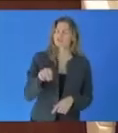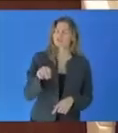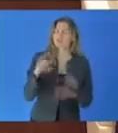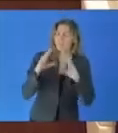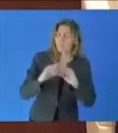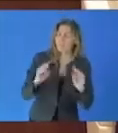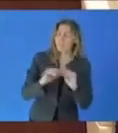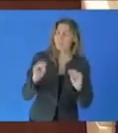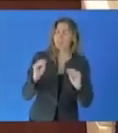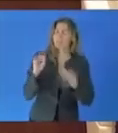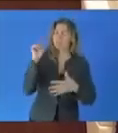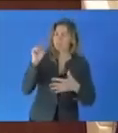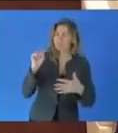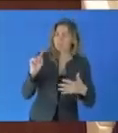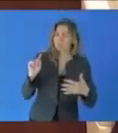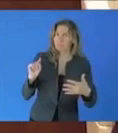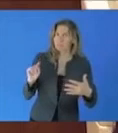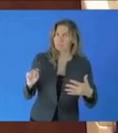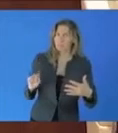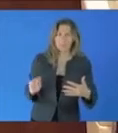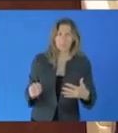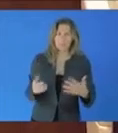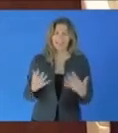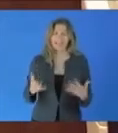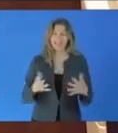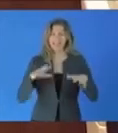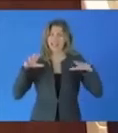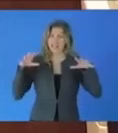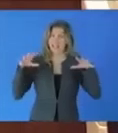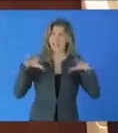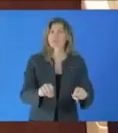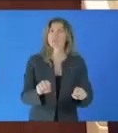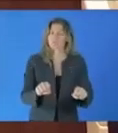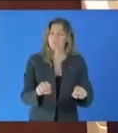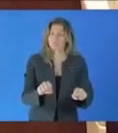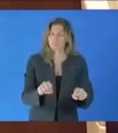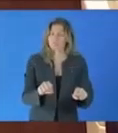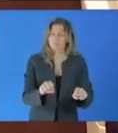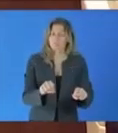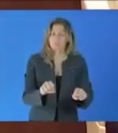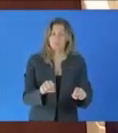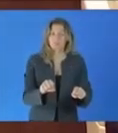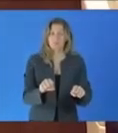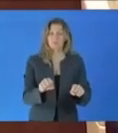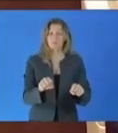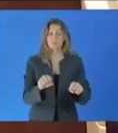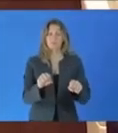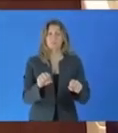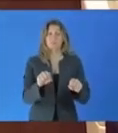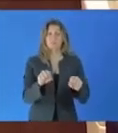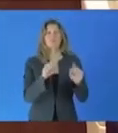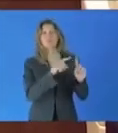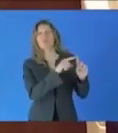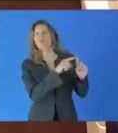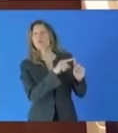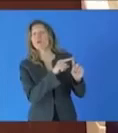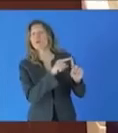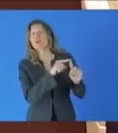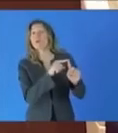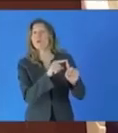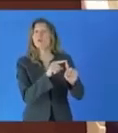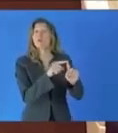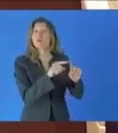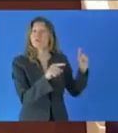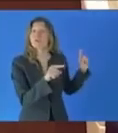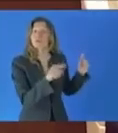la Turquie, l'Argentine, le Brésil, la Grèce, la Roumanie, et qui subit jusqu'à ce jour une occupation territoriale. Que ces États se